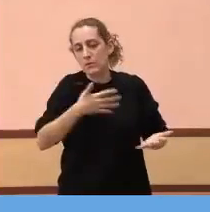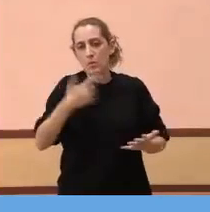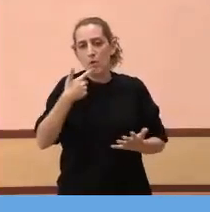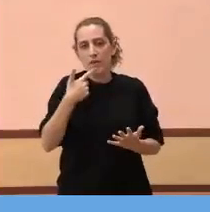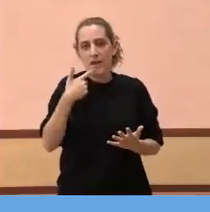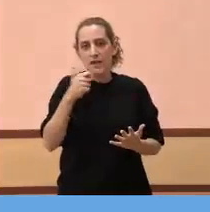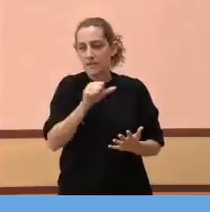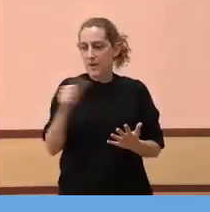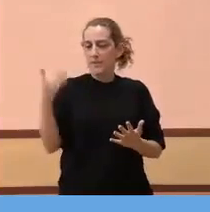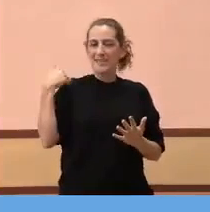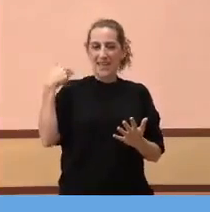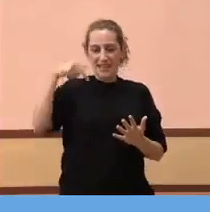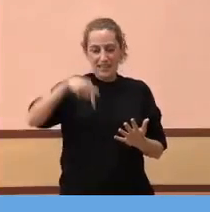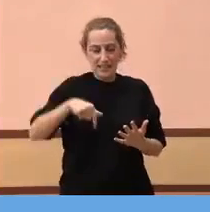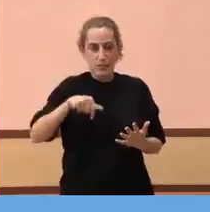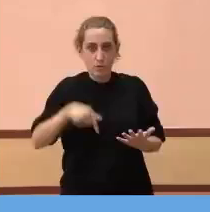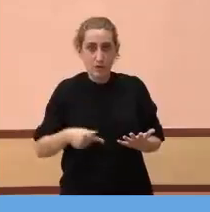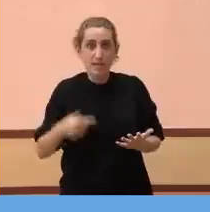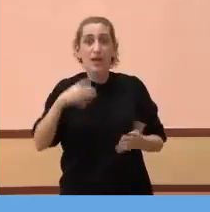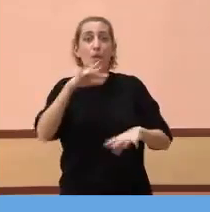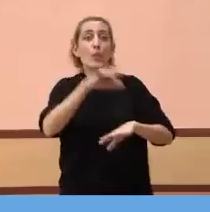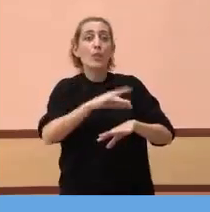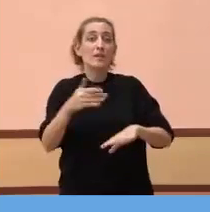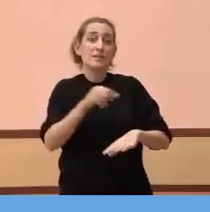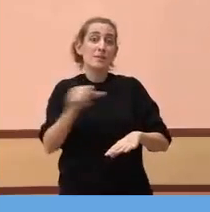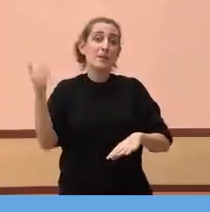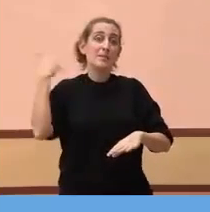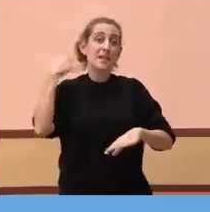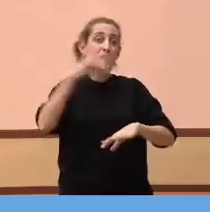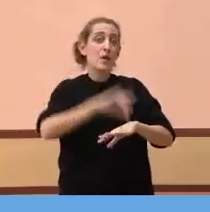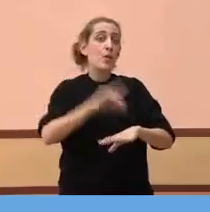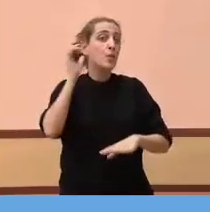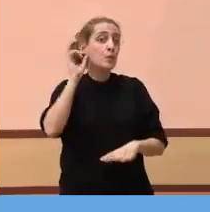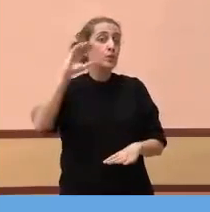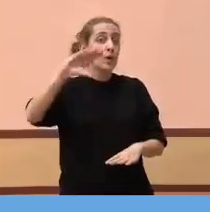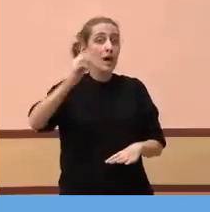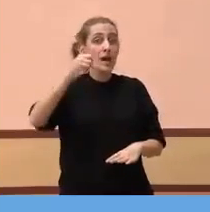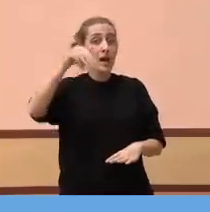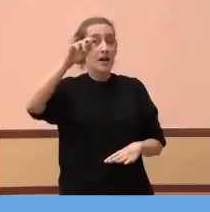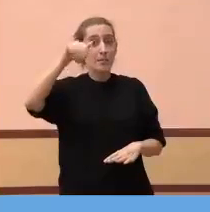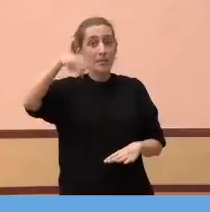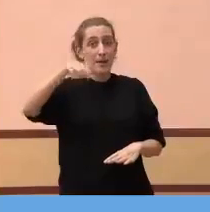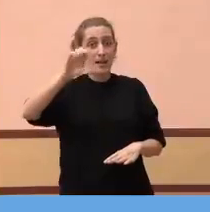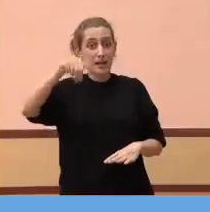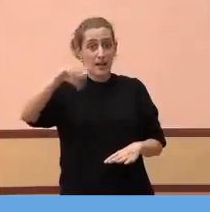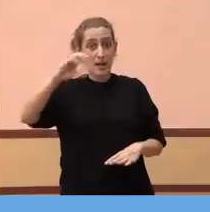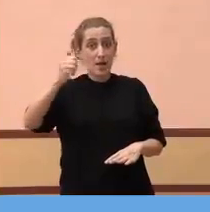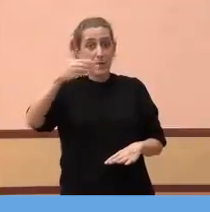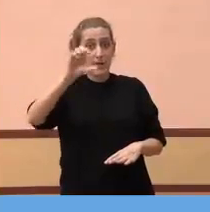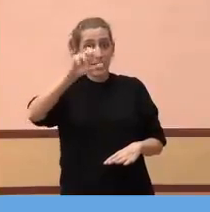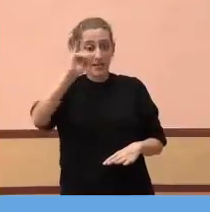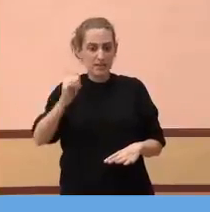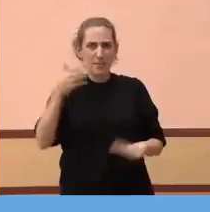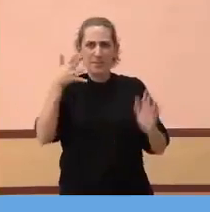setmanes, la doctora Carmen Cabezas va explicar clarament i la setmana passada també, l'estudi britànic,